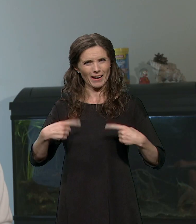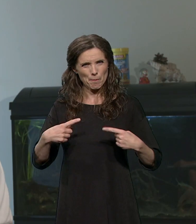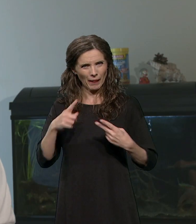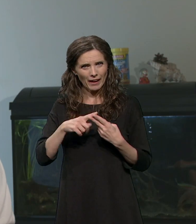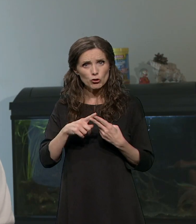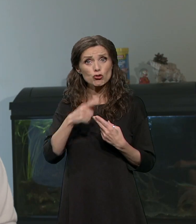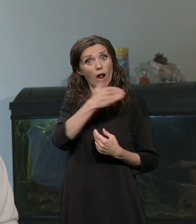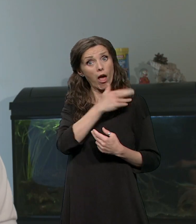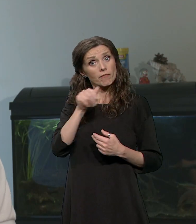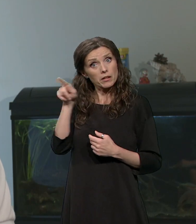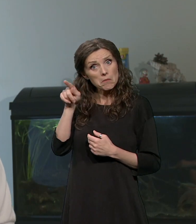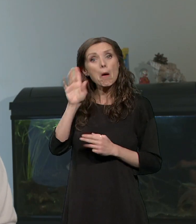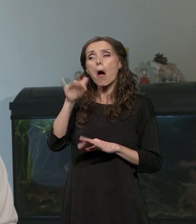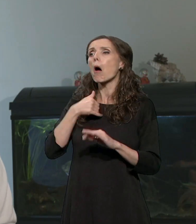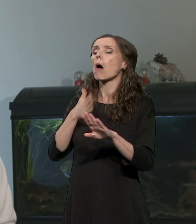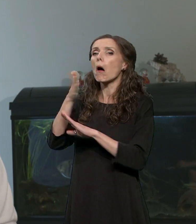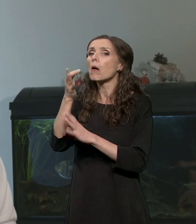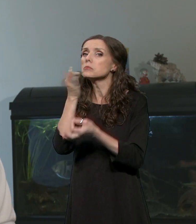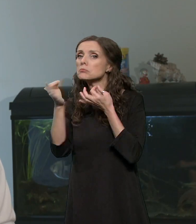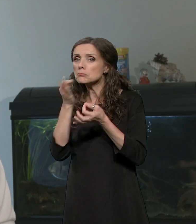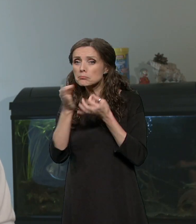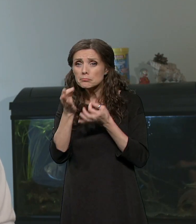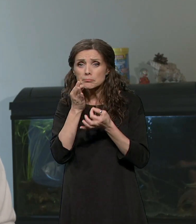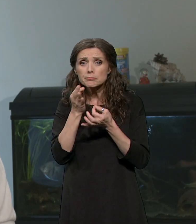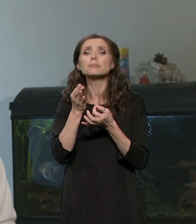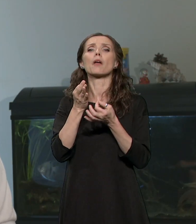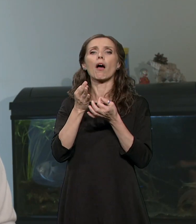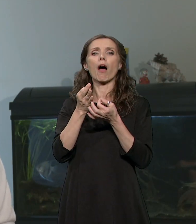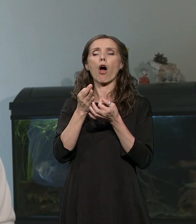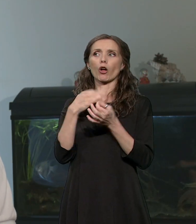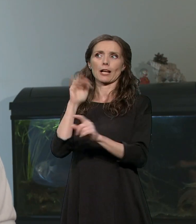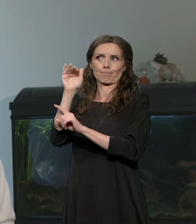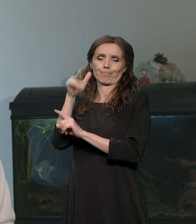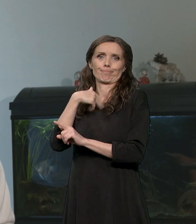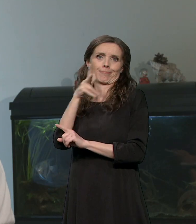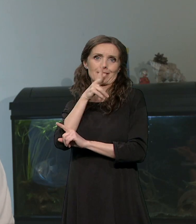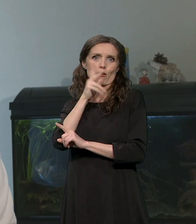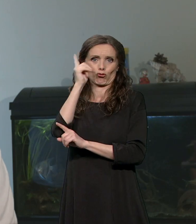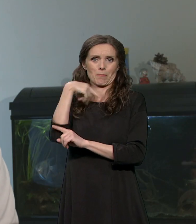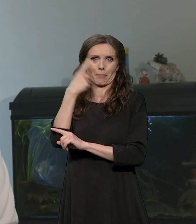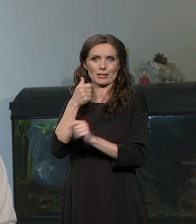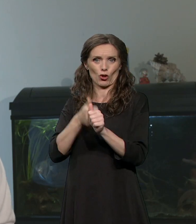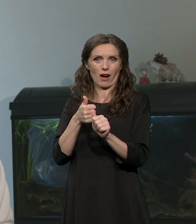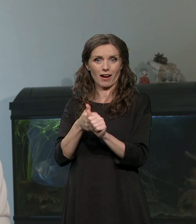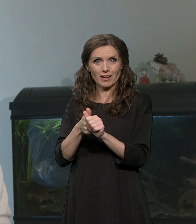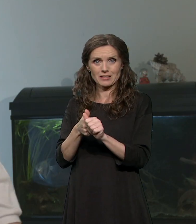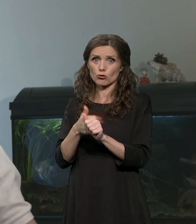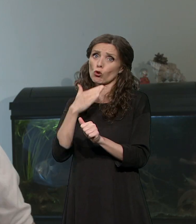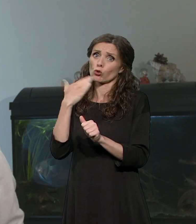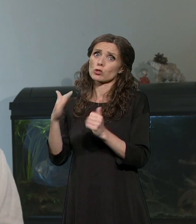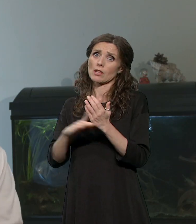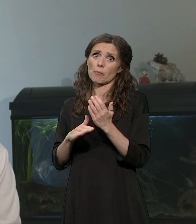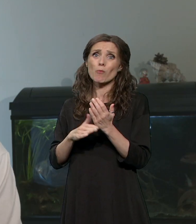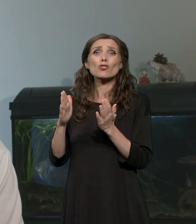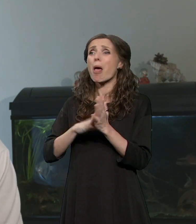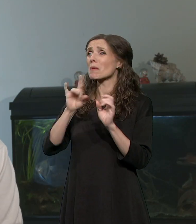otišao da se raspitam i jednostavno onda smo tražili usluvu personalne asistenta, jel, mislim, dosta pomaža, ako su svi drugi